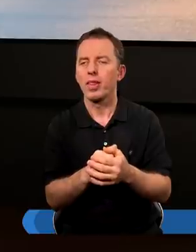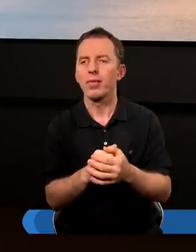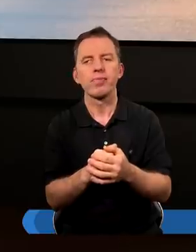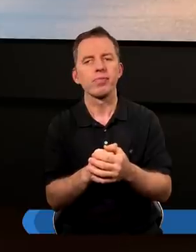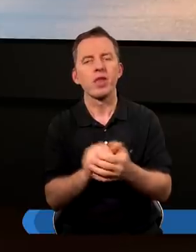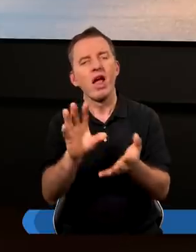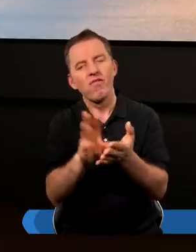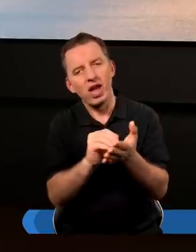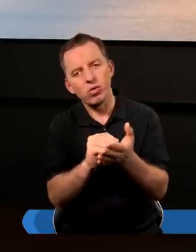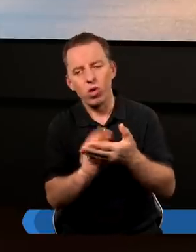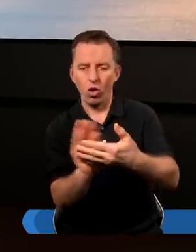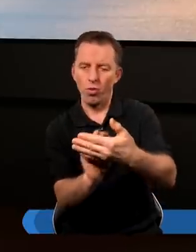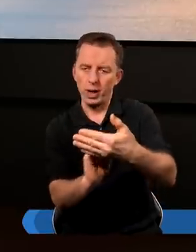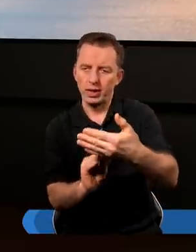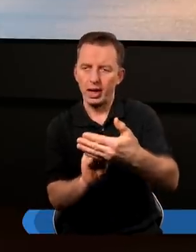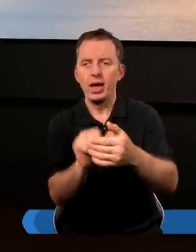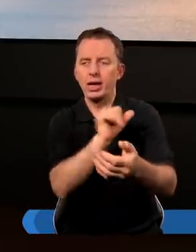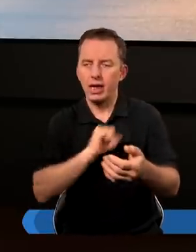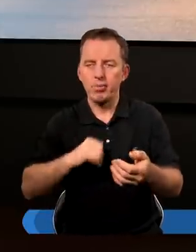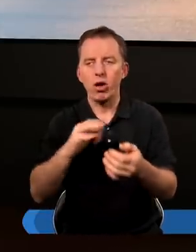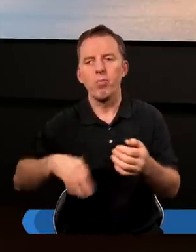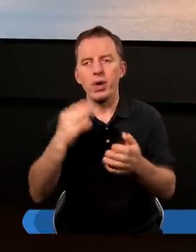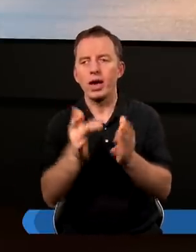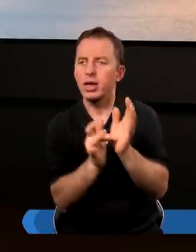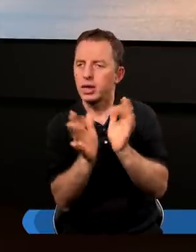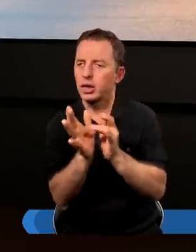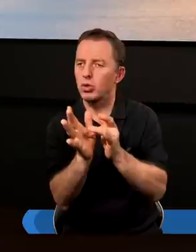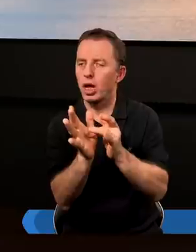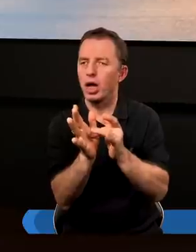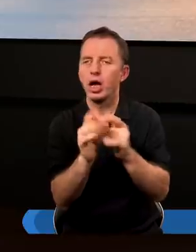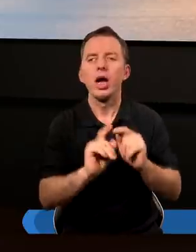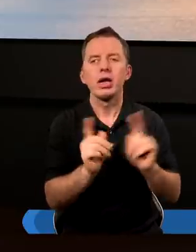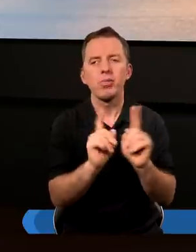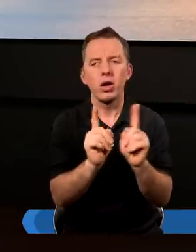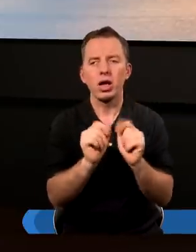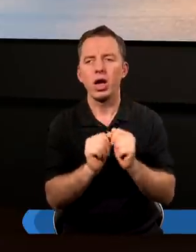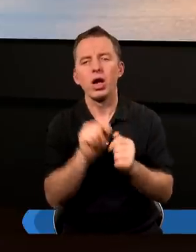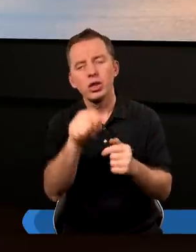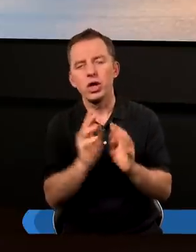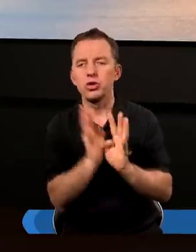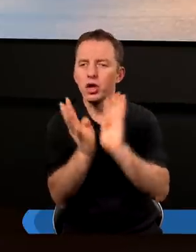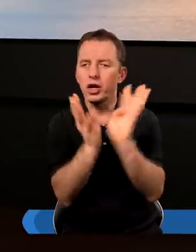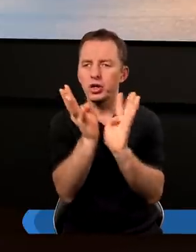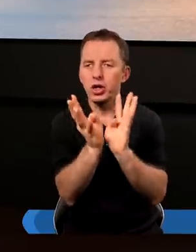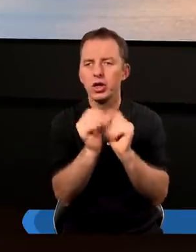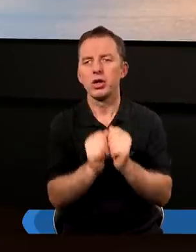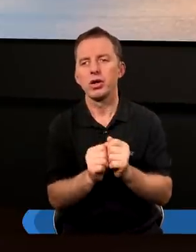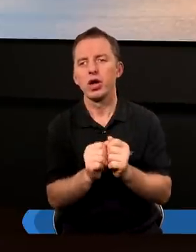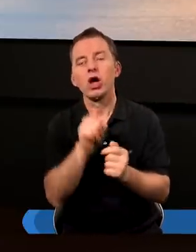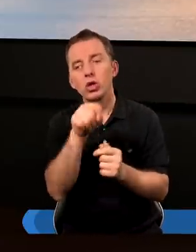Według komentarza samego Pana Jezusa symbolika tych cierni